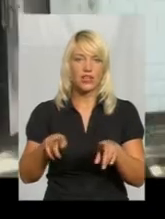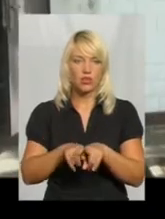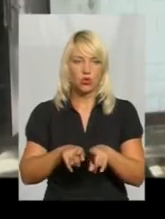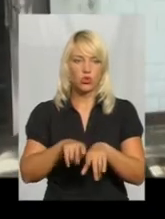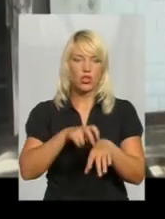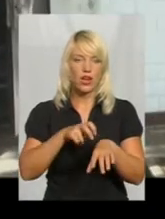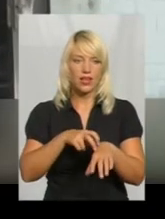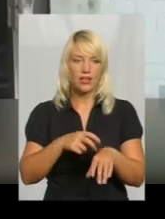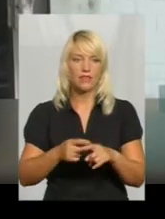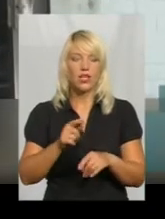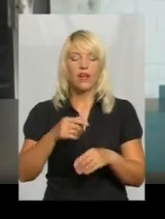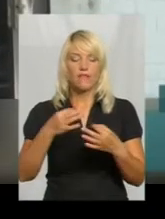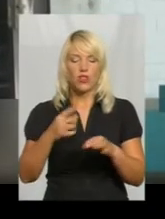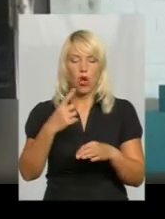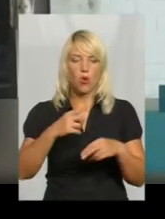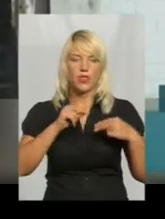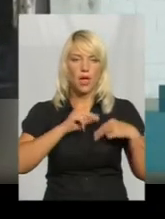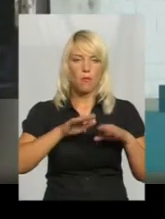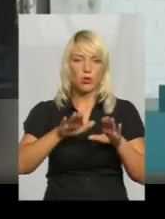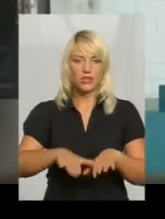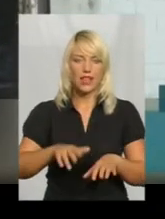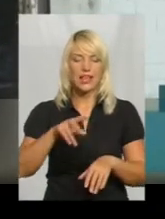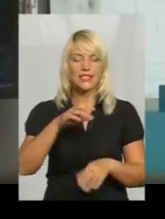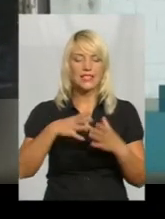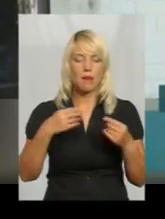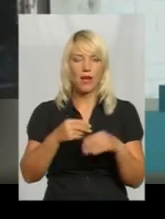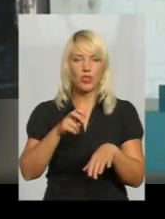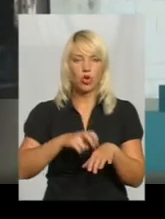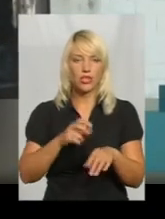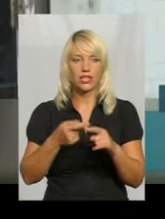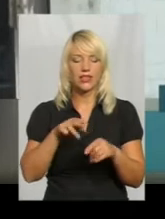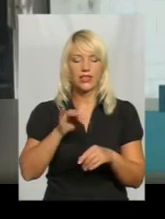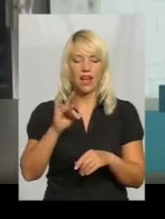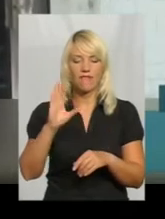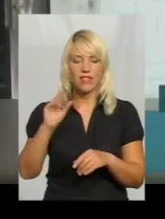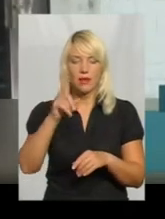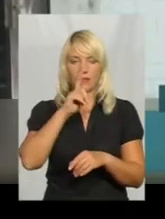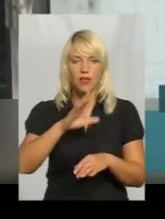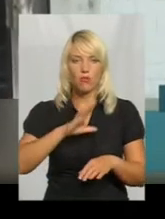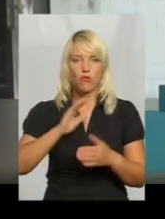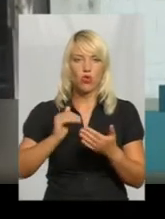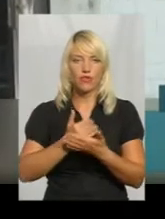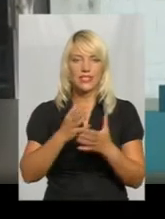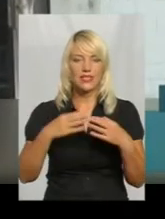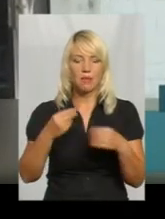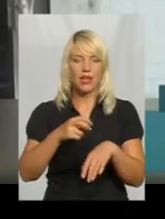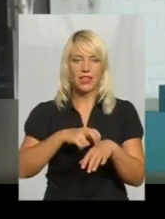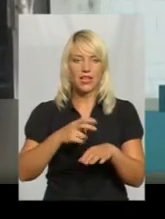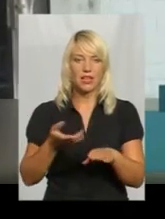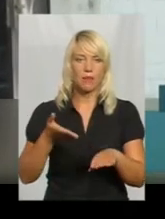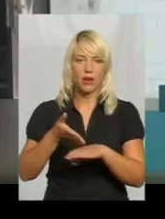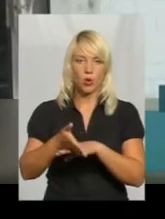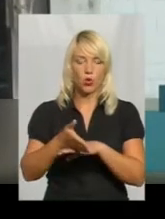Вільна одна посада сімейного лікаря. От в нас в травні місяці був новий сімейний лікар, приходив,